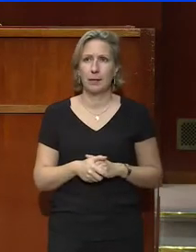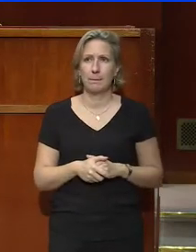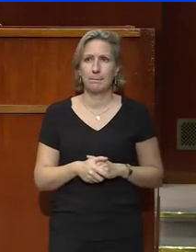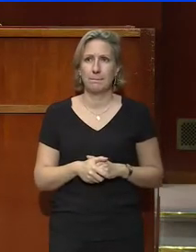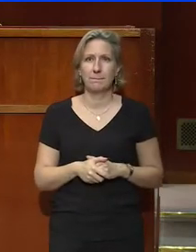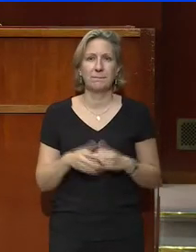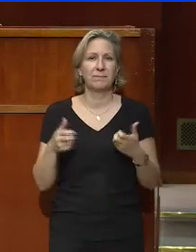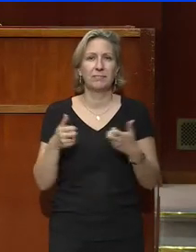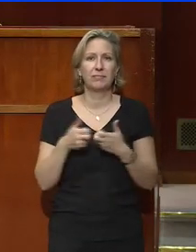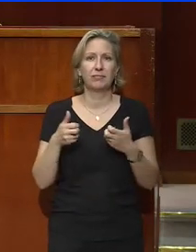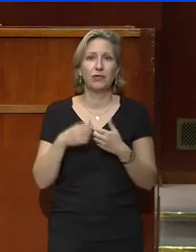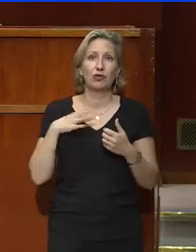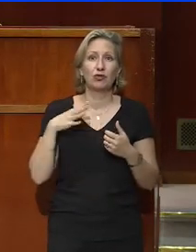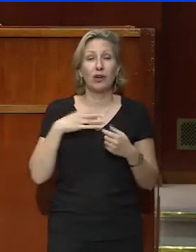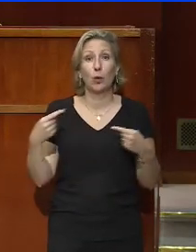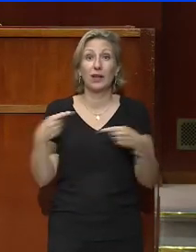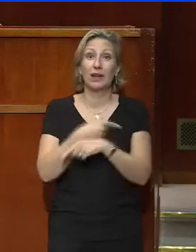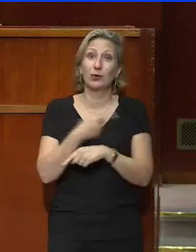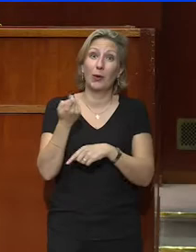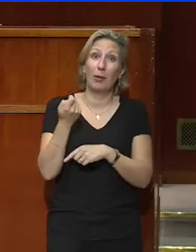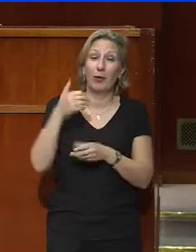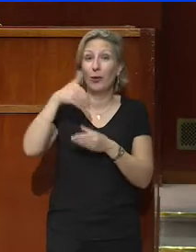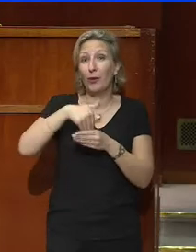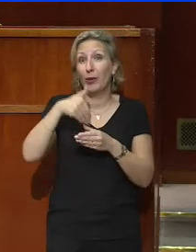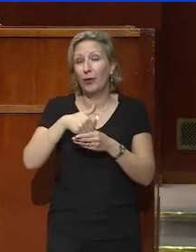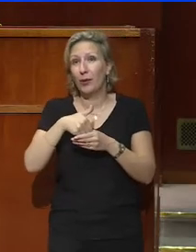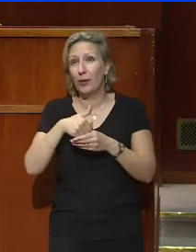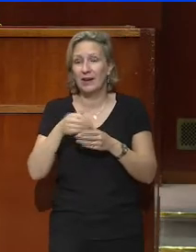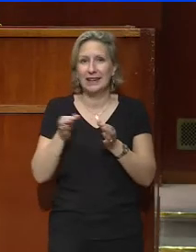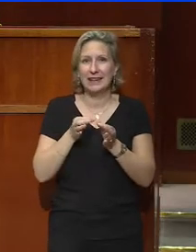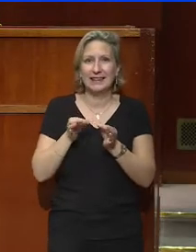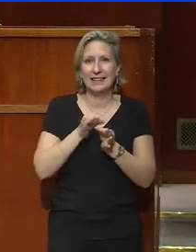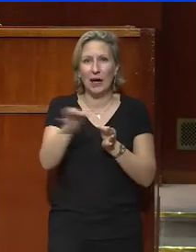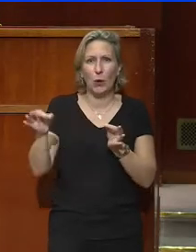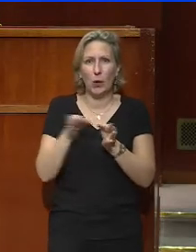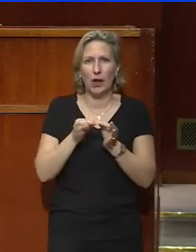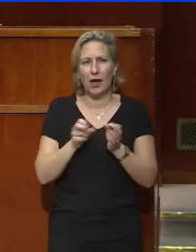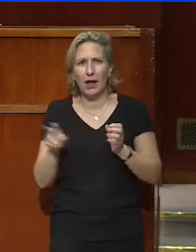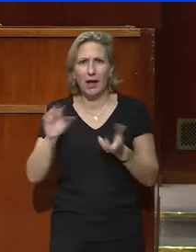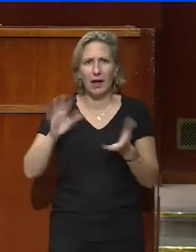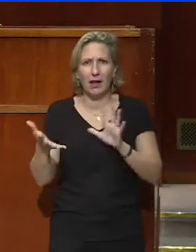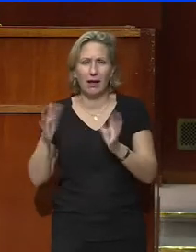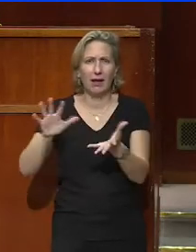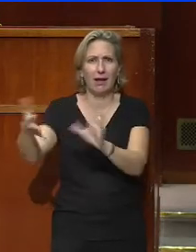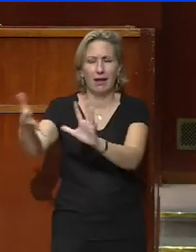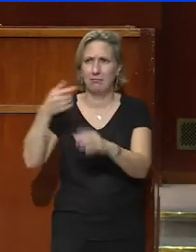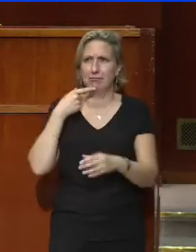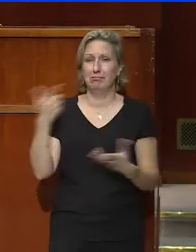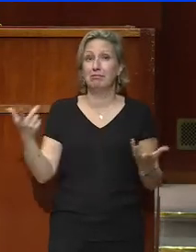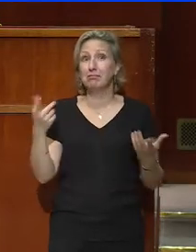Une forme de contradiction dans les termes, qui n'a sans doute pas arrêté tout le monde, mais qui néanmoins devrait nous alerter tous.